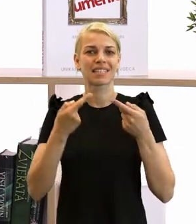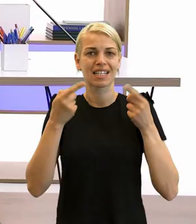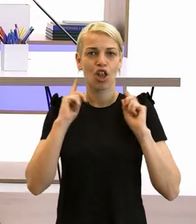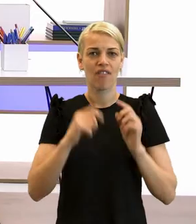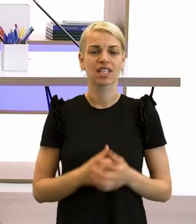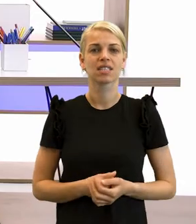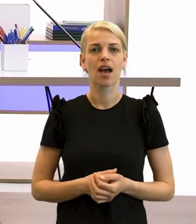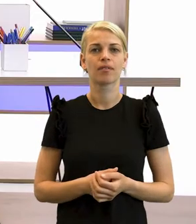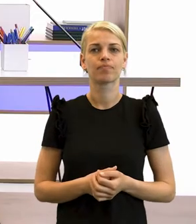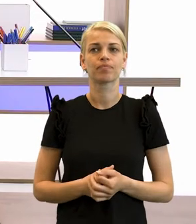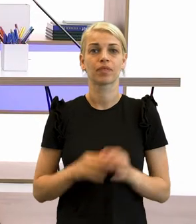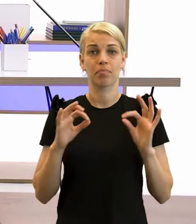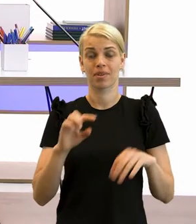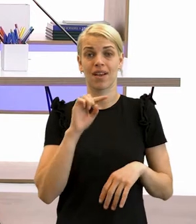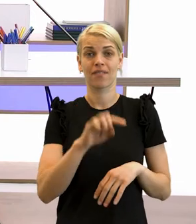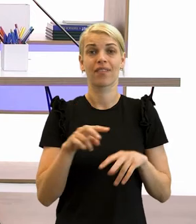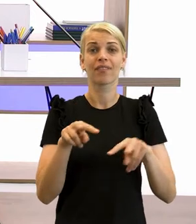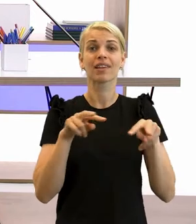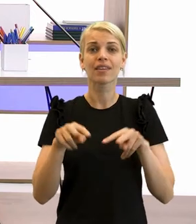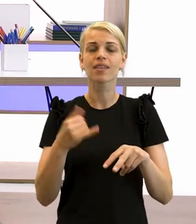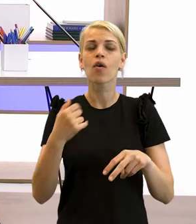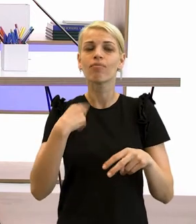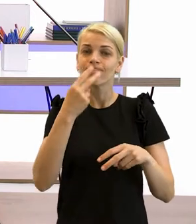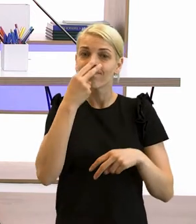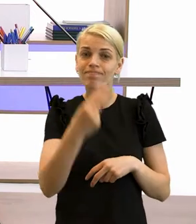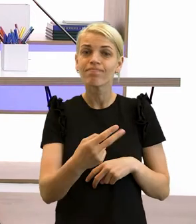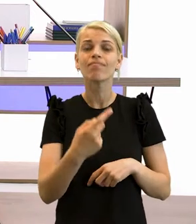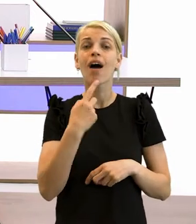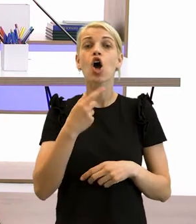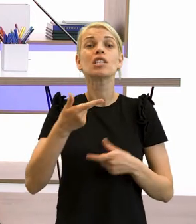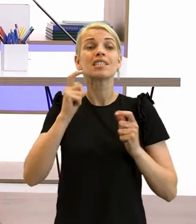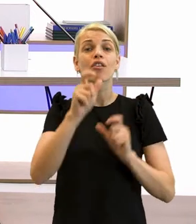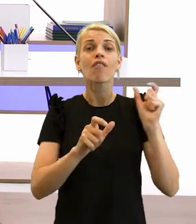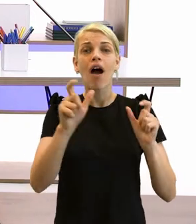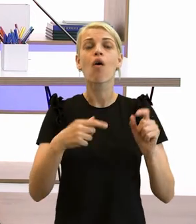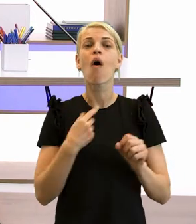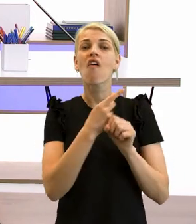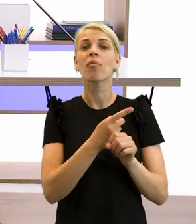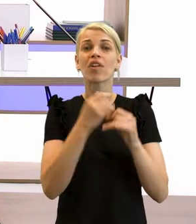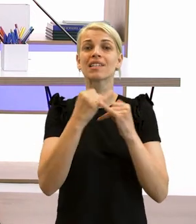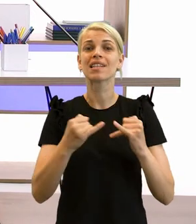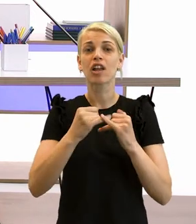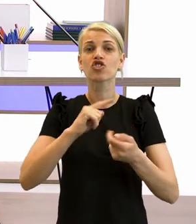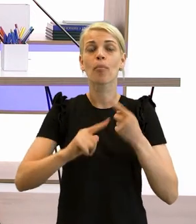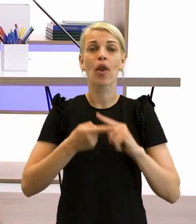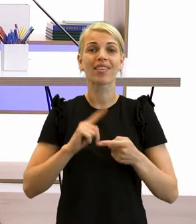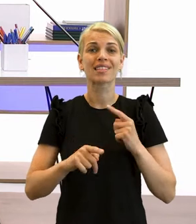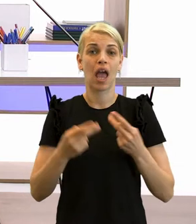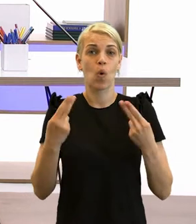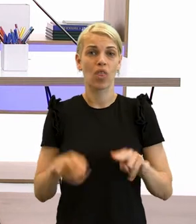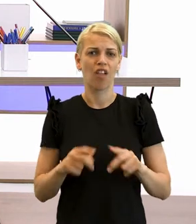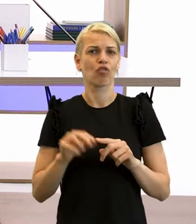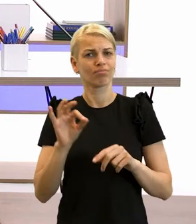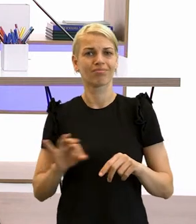V tomto videu sa pozrieme na to, ako Slovákov ovplyvňovali aj zahranično-politické udalosti v celej